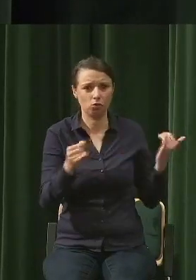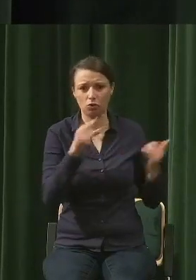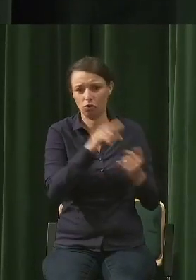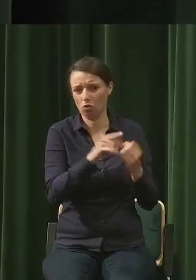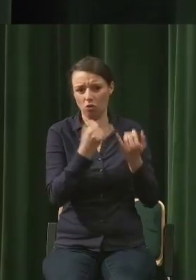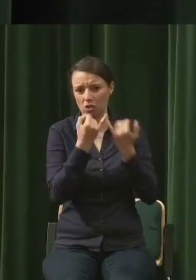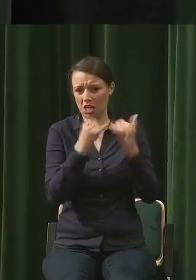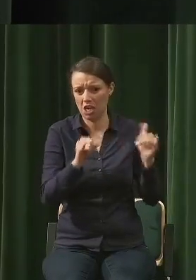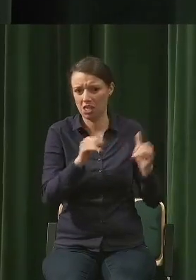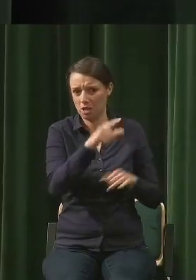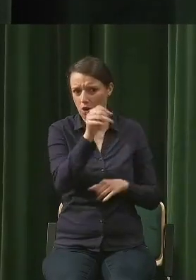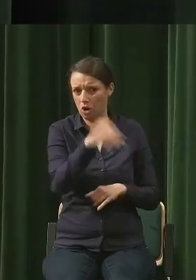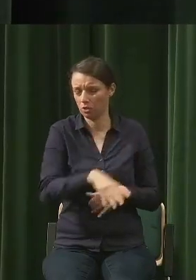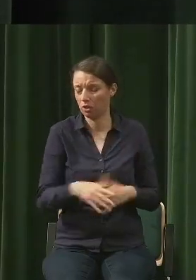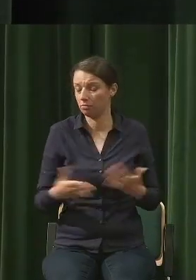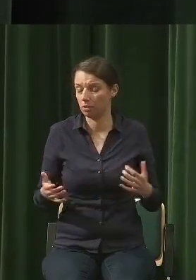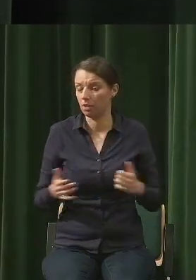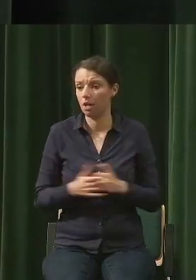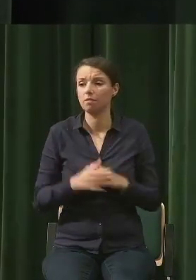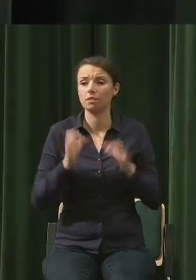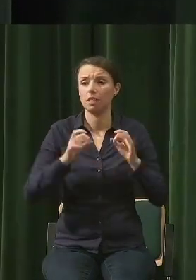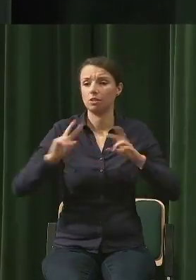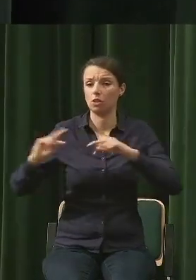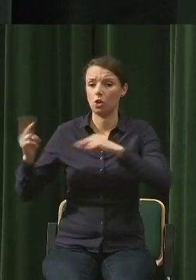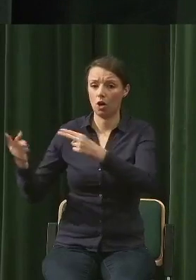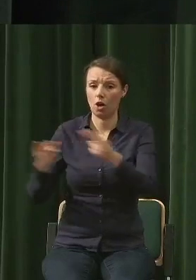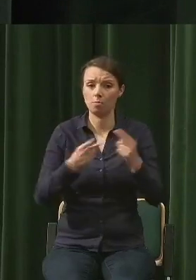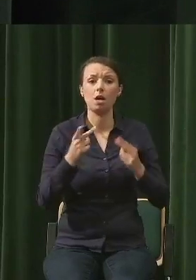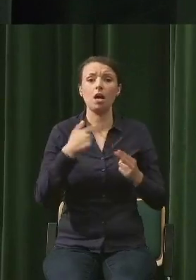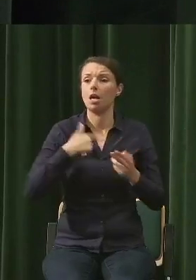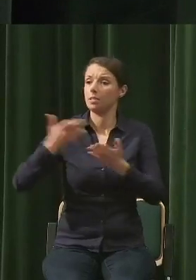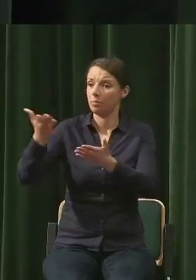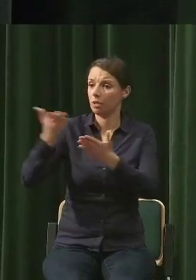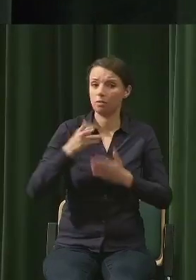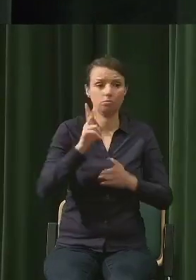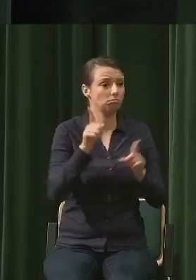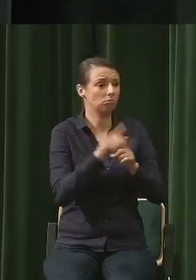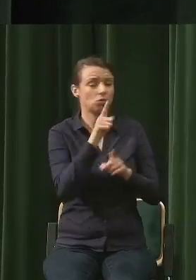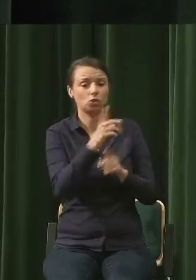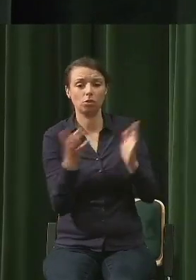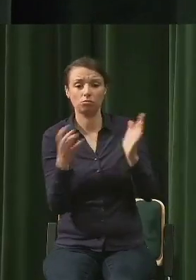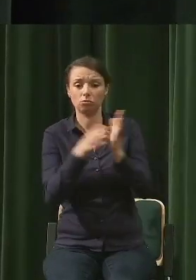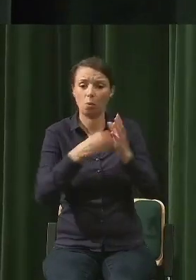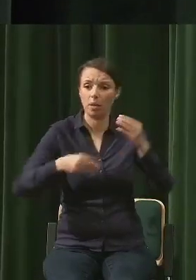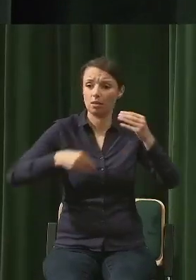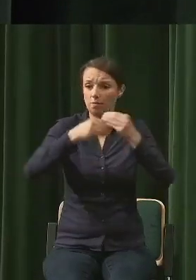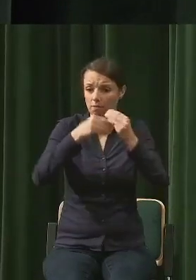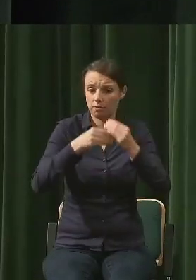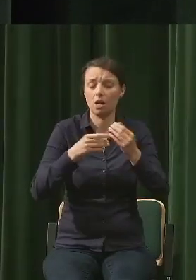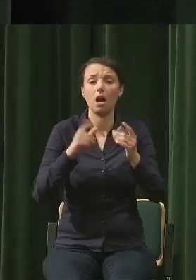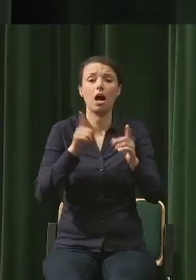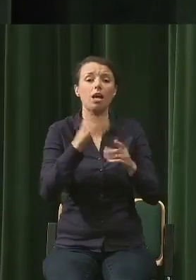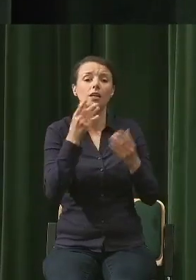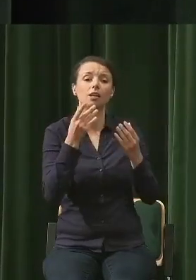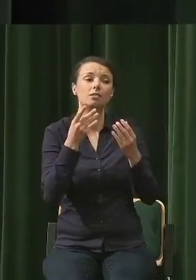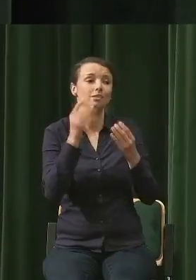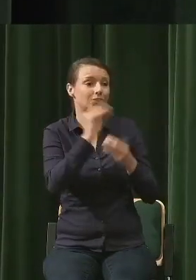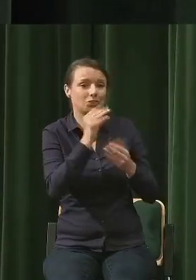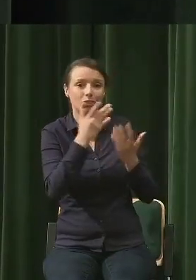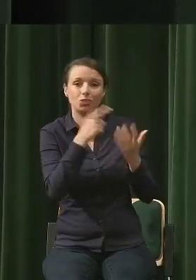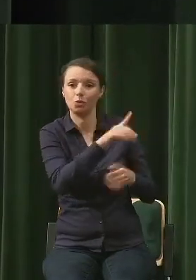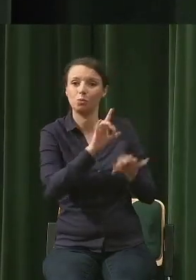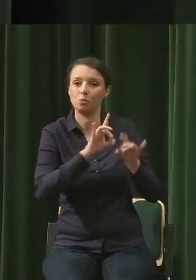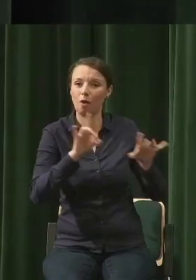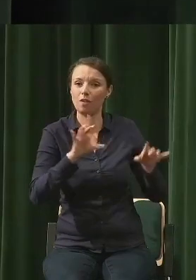zaczynając tą rundę i oczywiście zapraszając też do komentowania czy jeszcze wypowiedzi, chciałem jednak jedną rzecz specyficznie tutaj profesorowi jeszcze podrzucić.